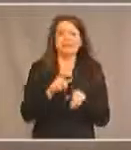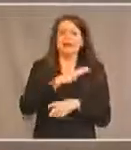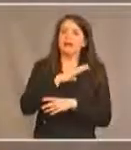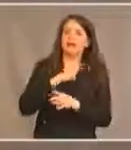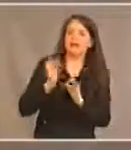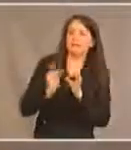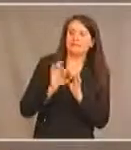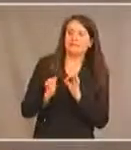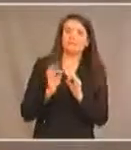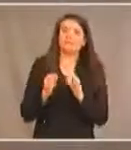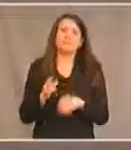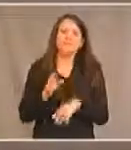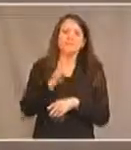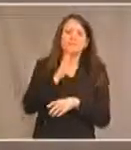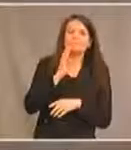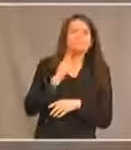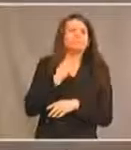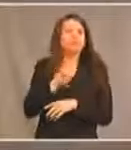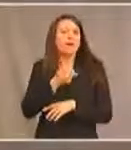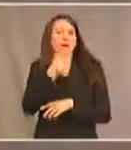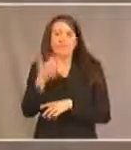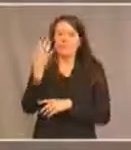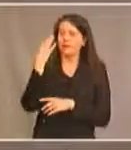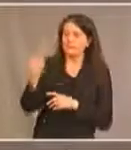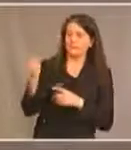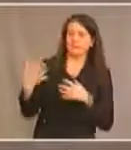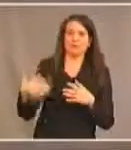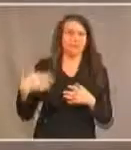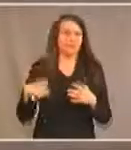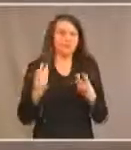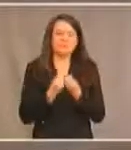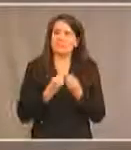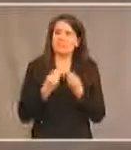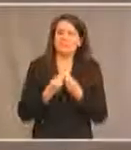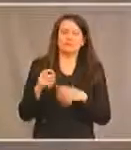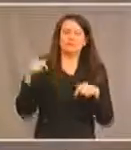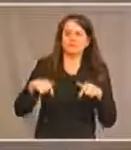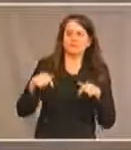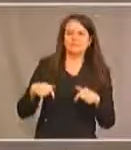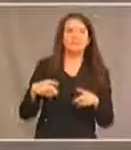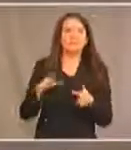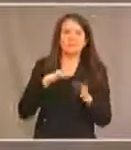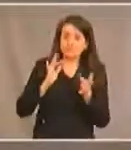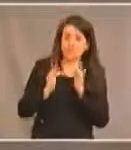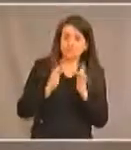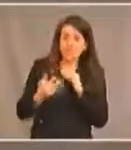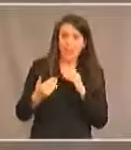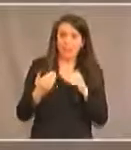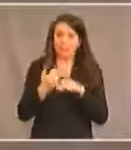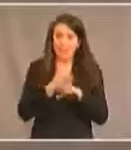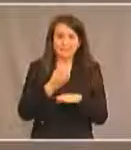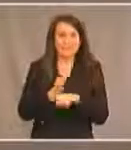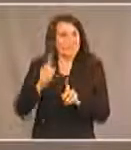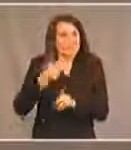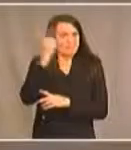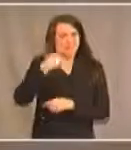l'interprétation simultanée en anglais et en français. Nous avons aussi un site web accessible. C'est donc une